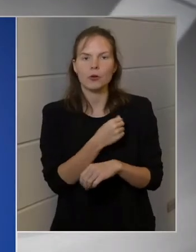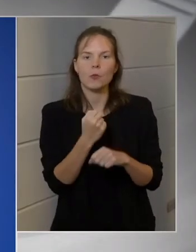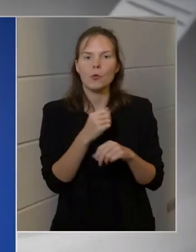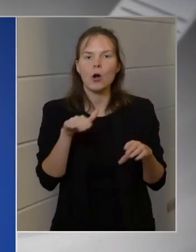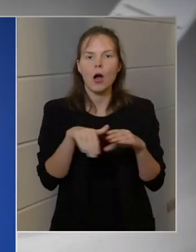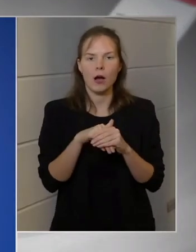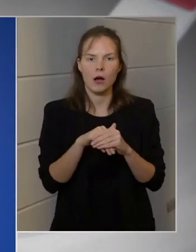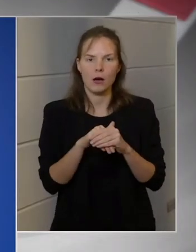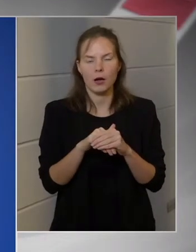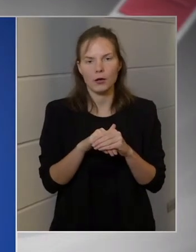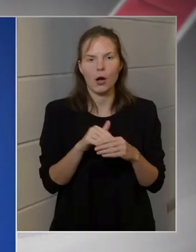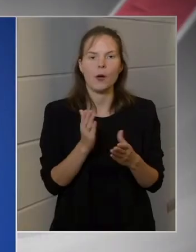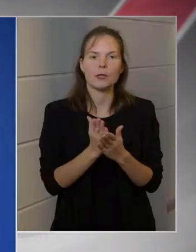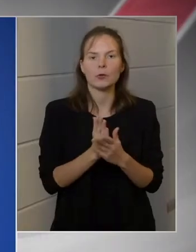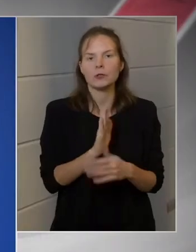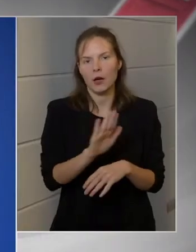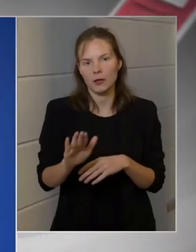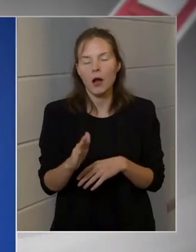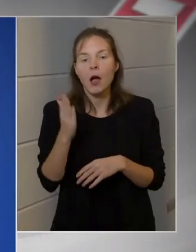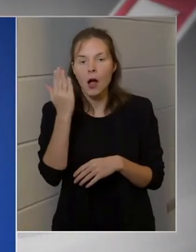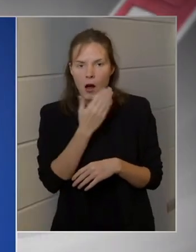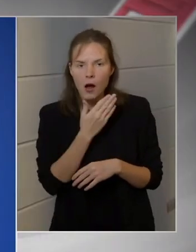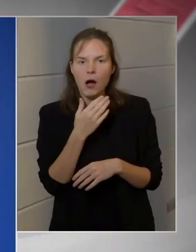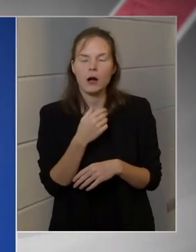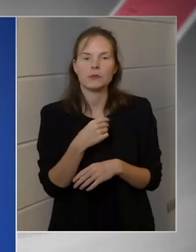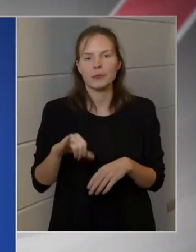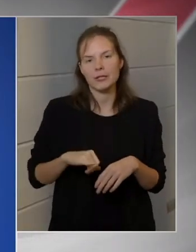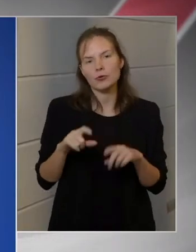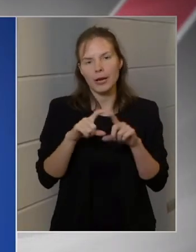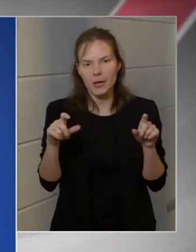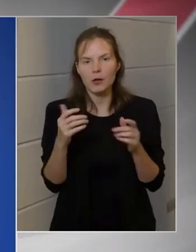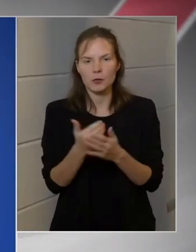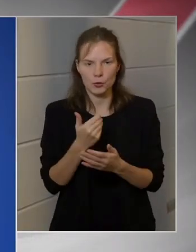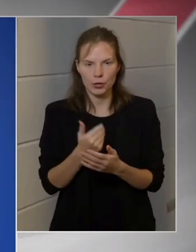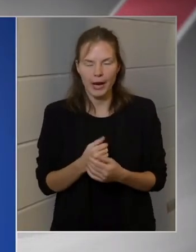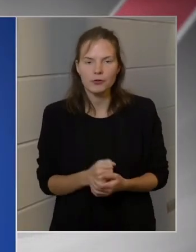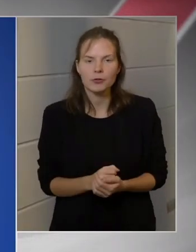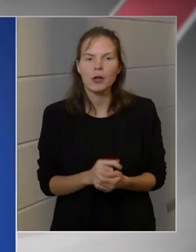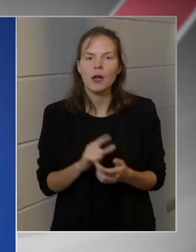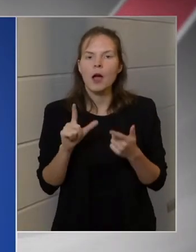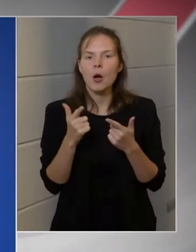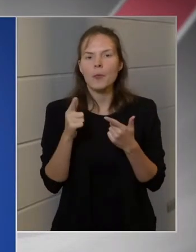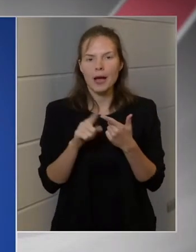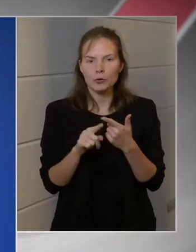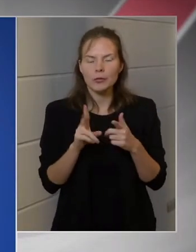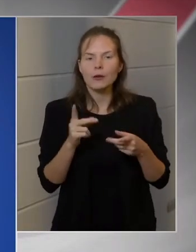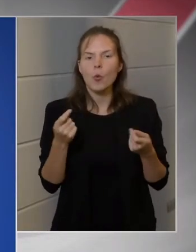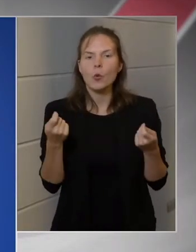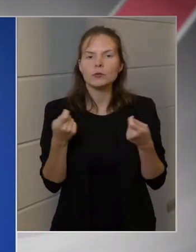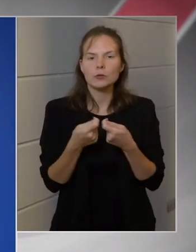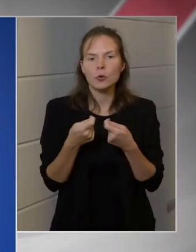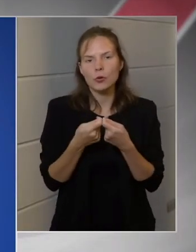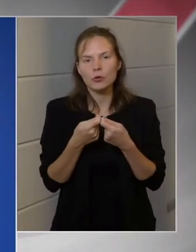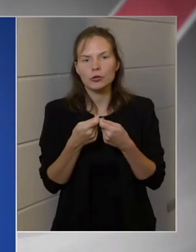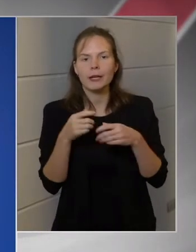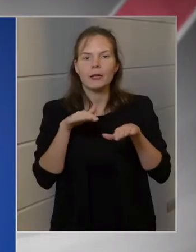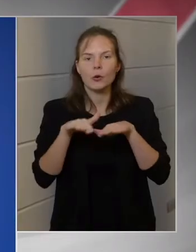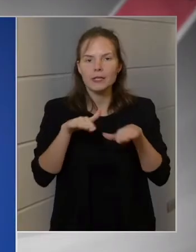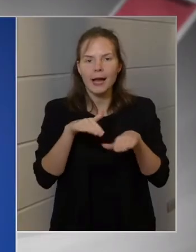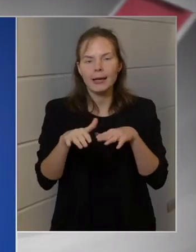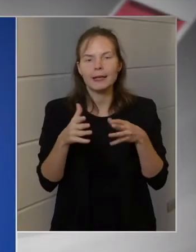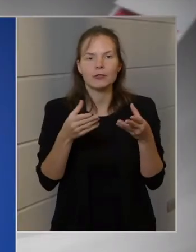dolgozók biztonsága érdekében szükségesnek látják. A második, hogy a közösségi közlekedési